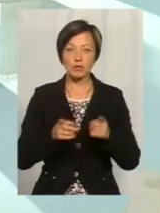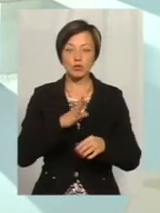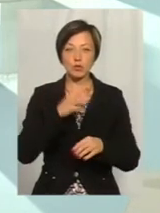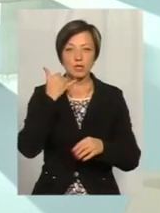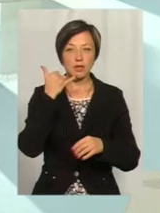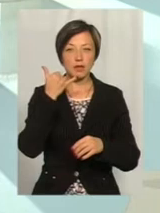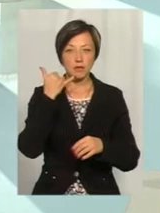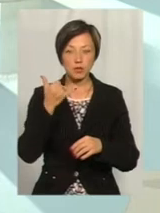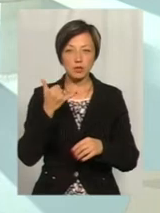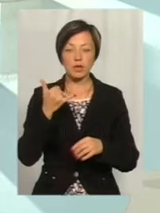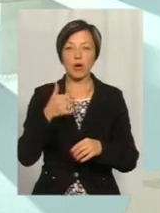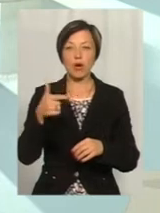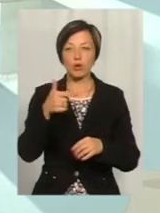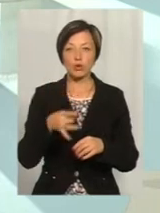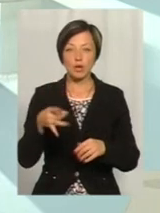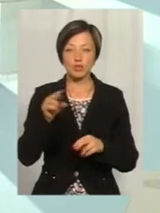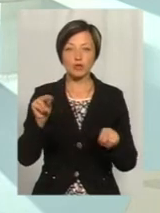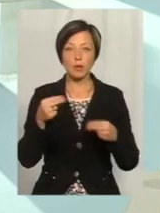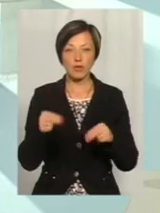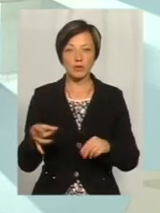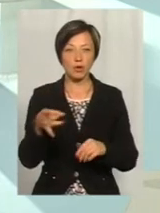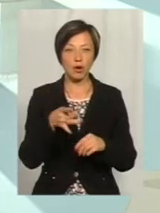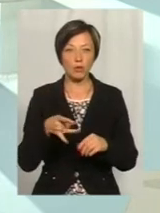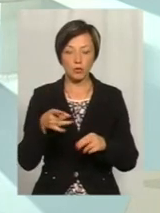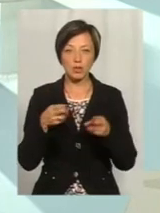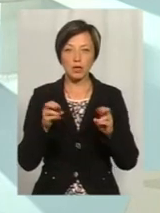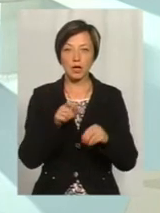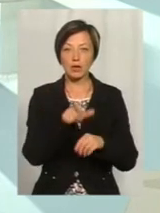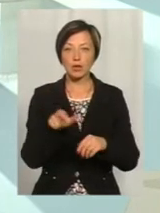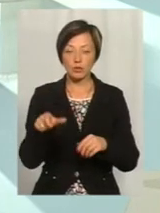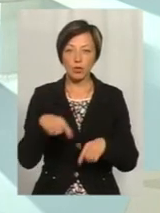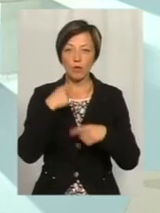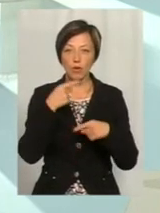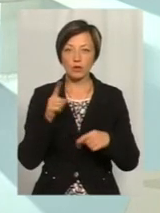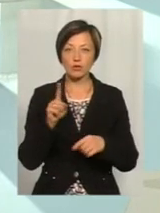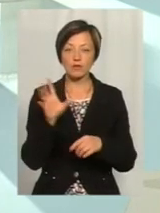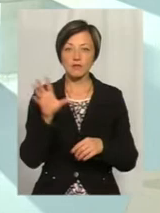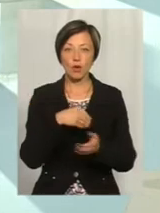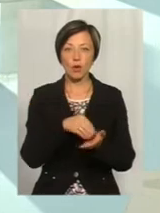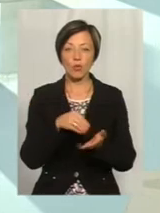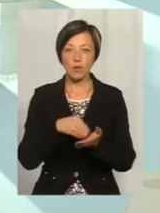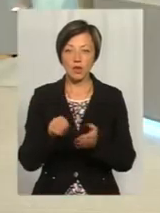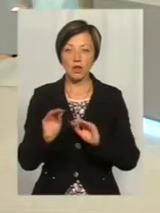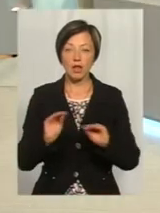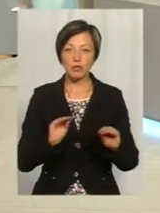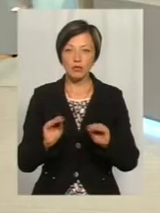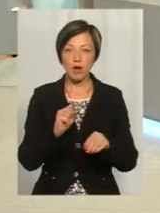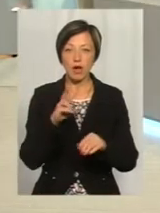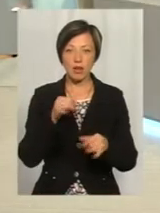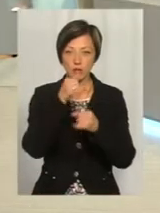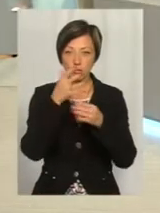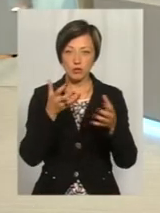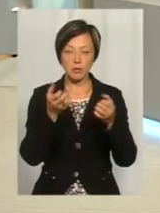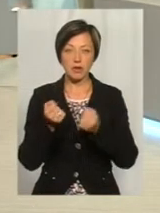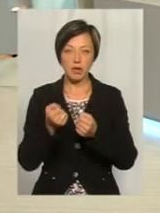телефонні дзвінки з Городоцького району і Щемеревецького району, де жителі якраз говорили, що все купили, налаштували, але ми не можемо